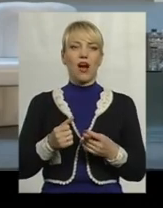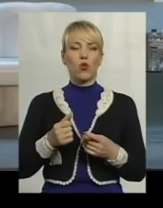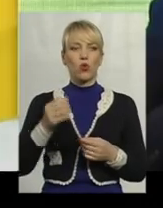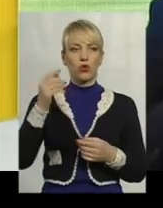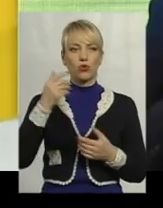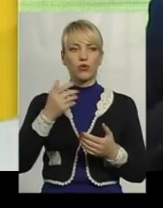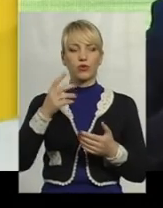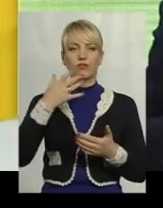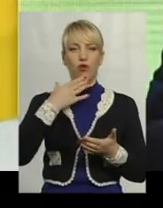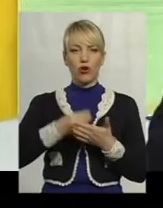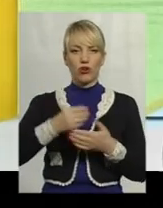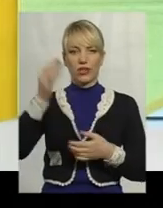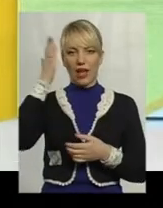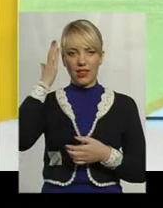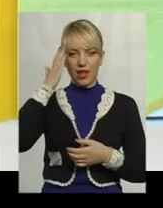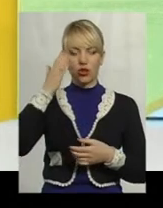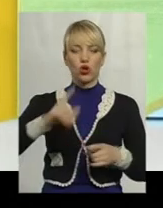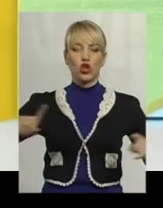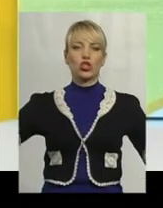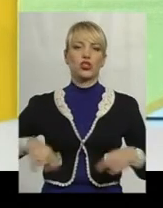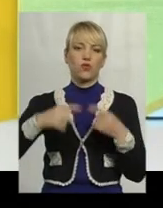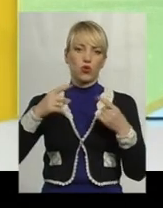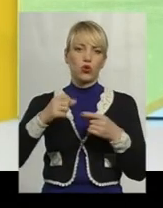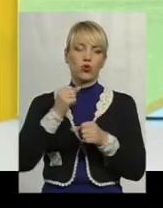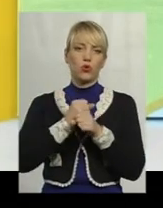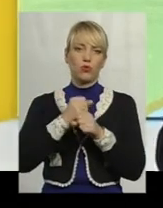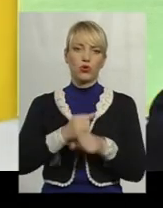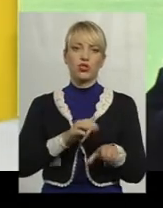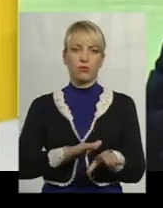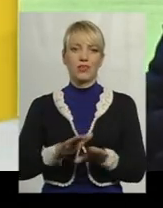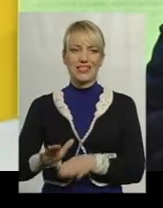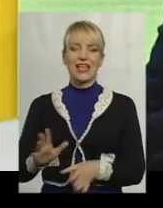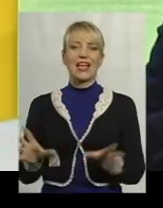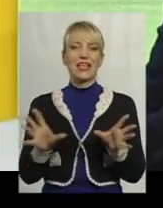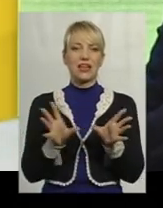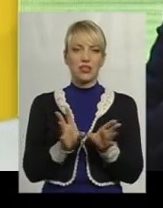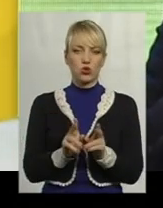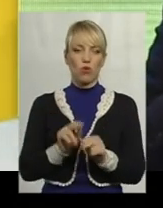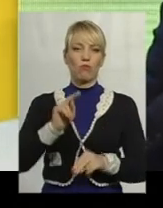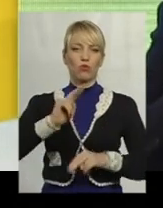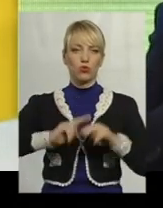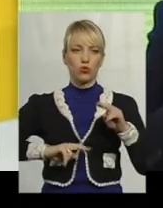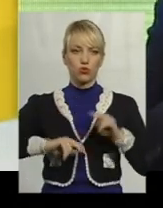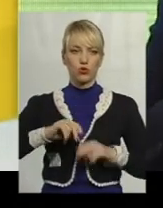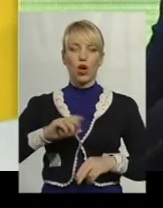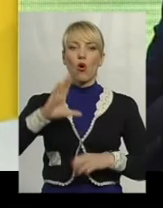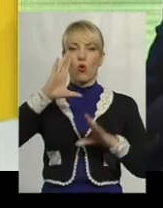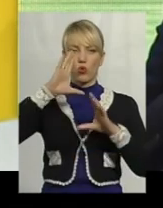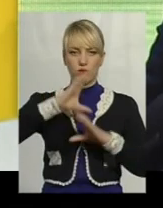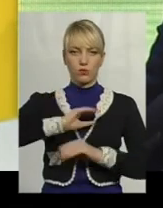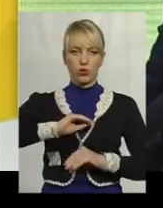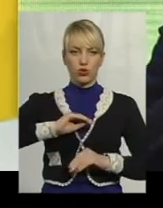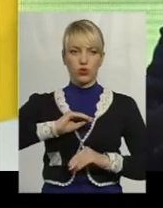створюють робочі місця і разом будують успішну